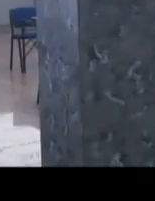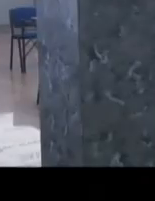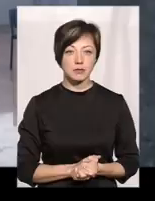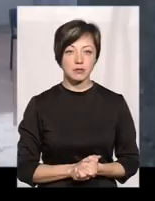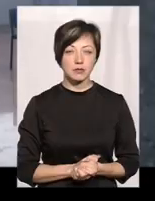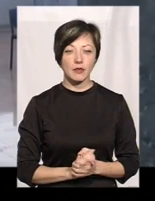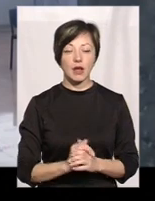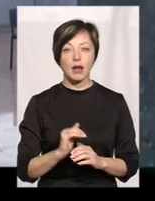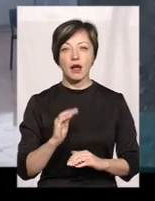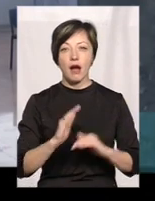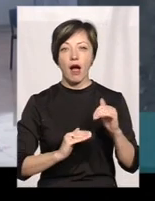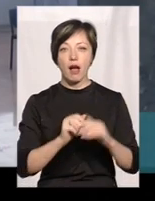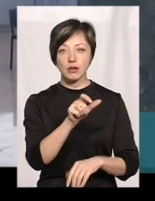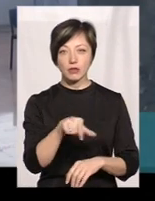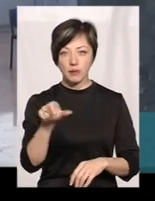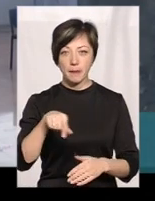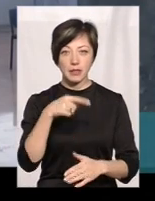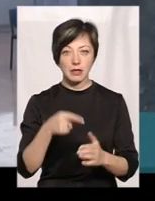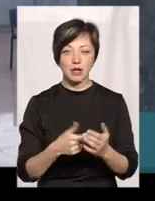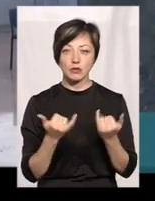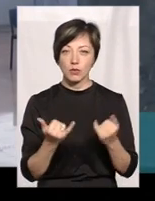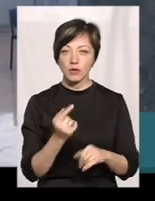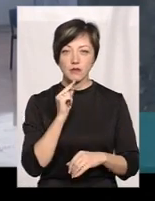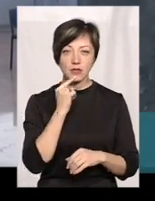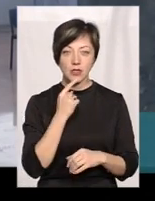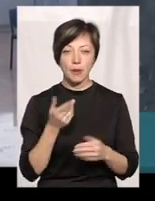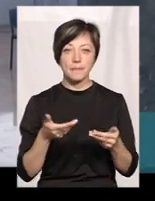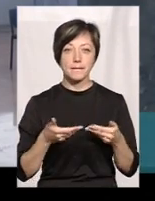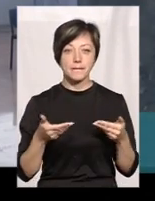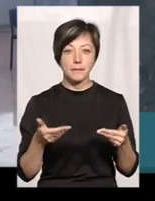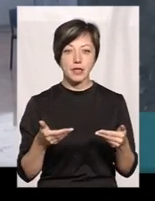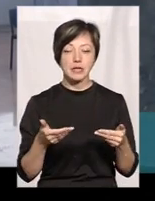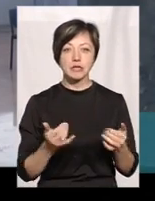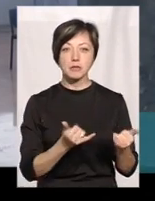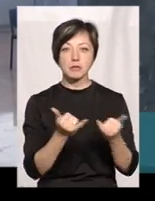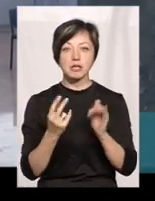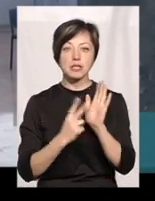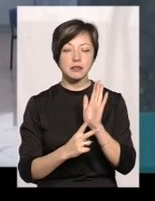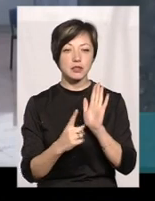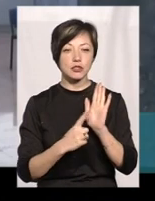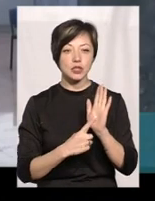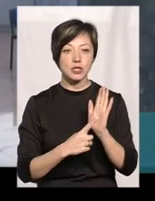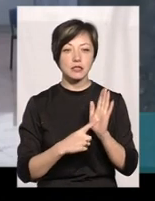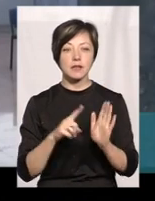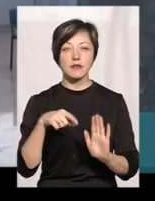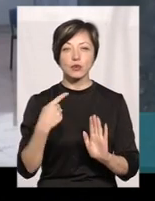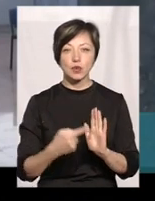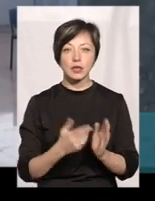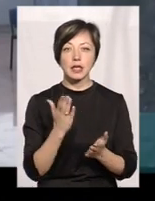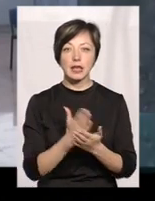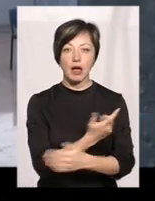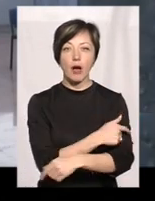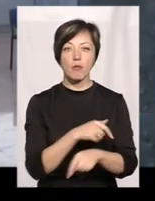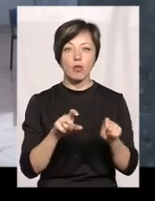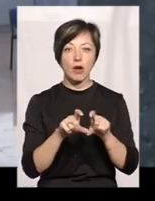Кадрове питання сьогодні важке. Ми забезпечені на 76%. Сьогодні є амбулаторії,